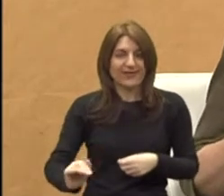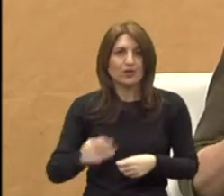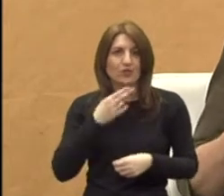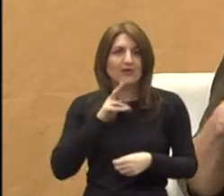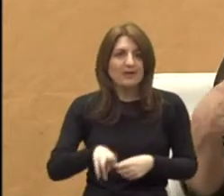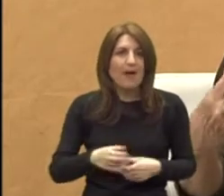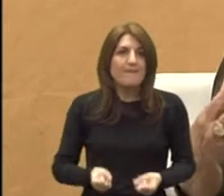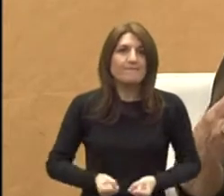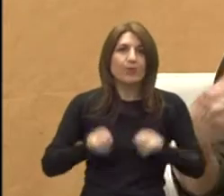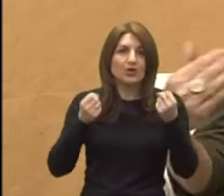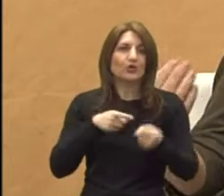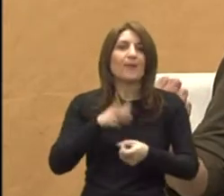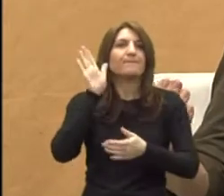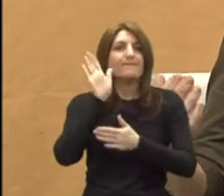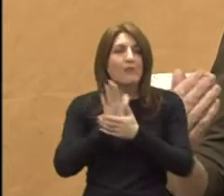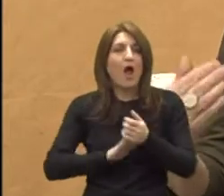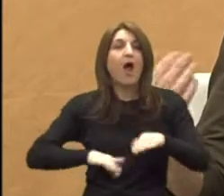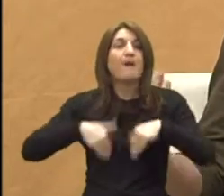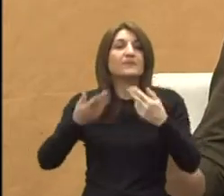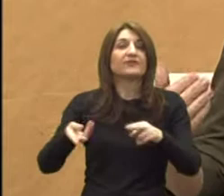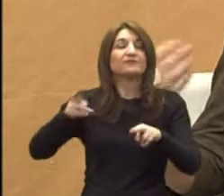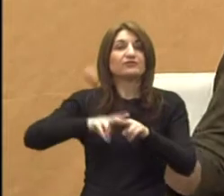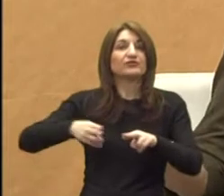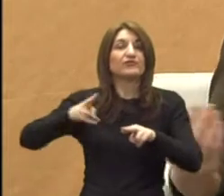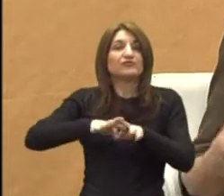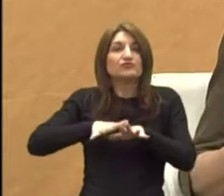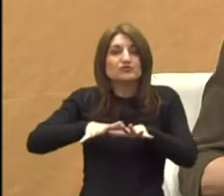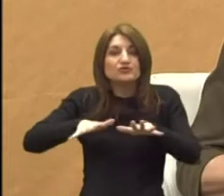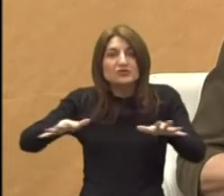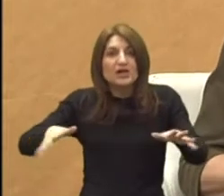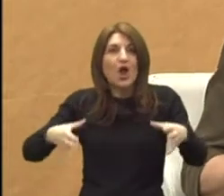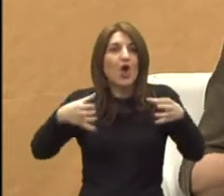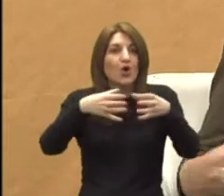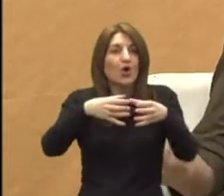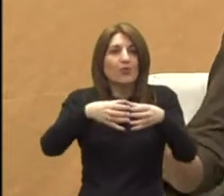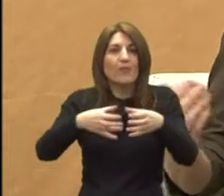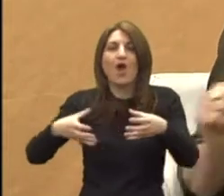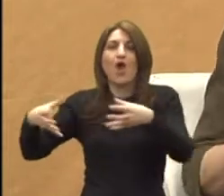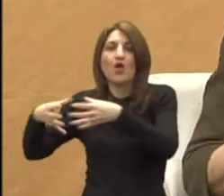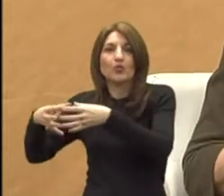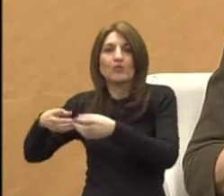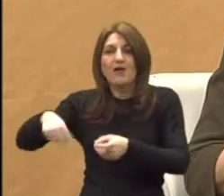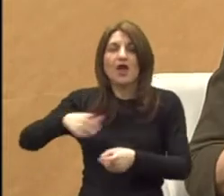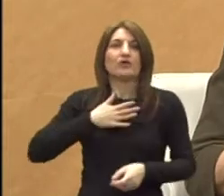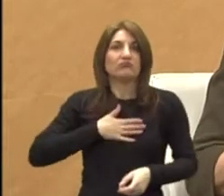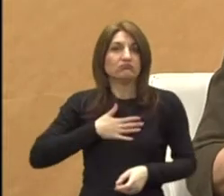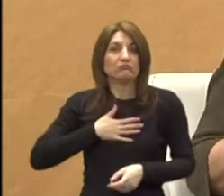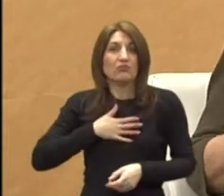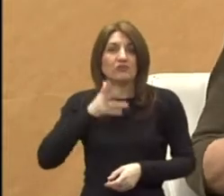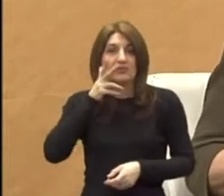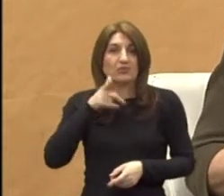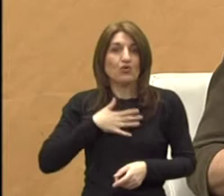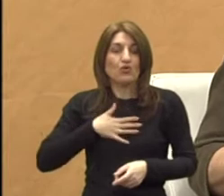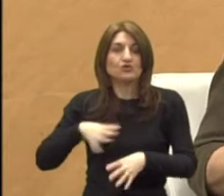teškoćama, smo krenuli i širili skupine koje su bile spremne prihvatiti takvo djete.